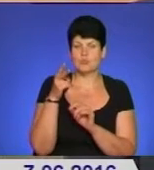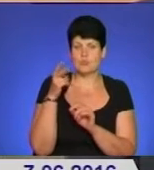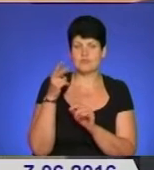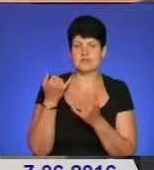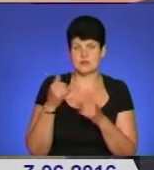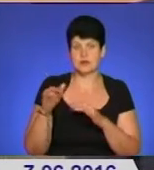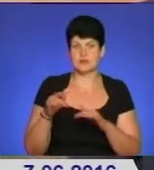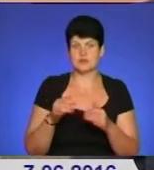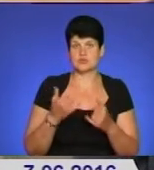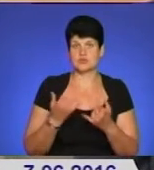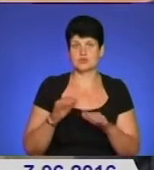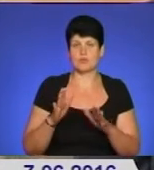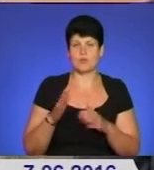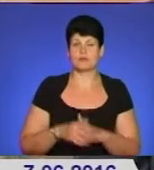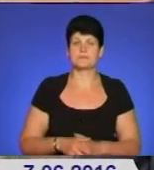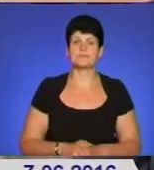діючий на даний момент.